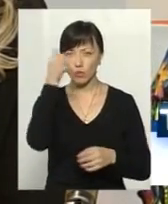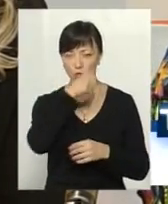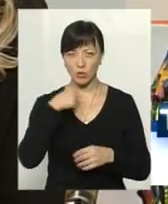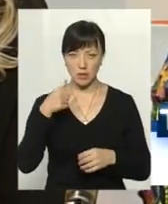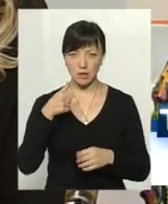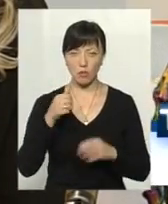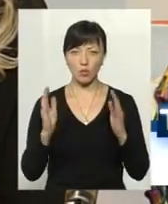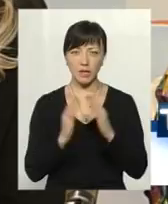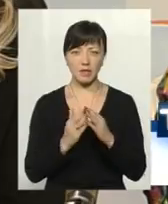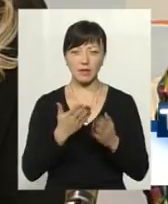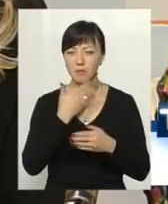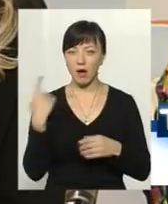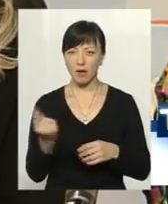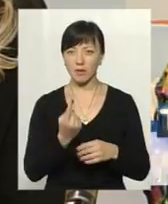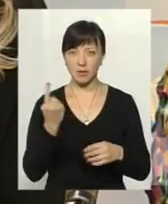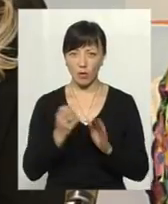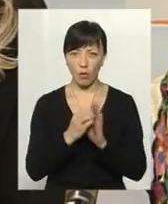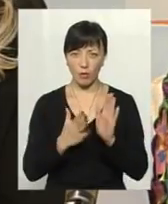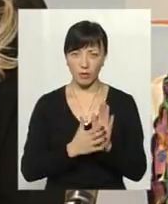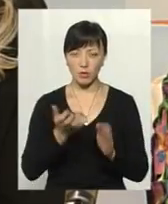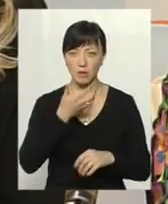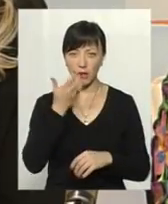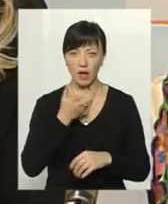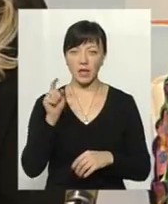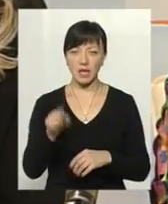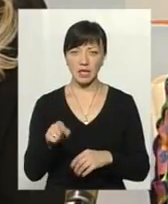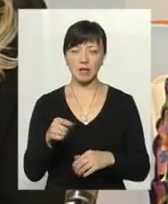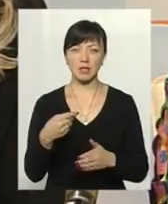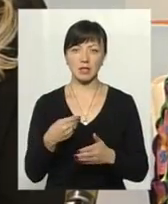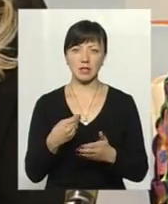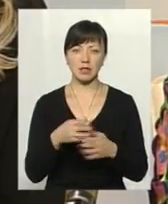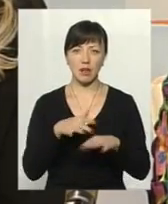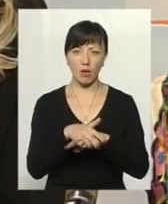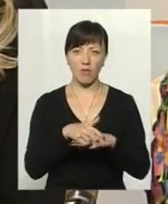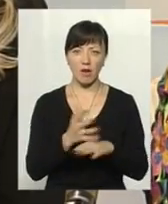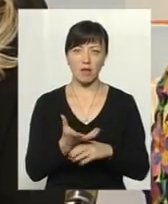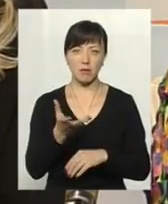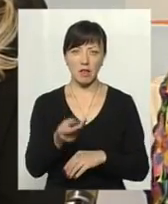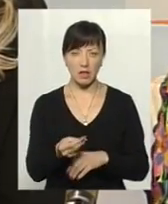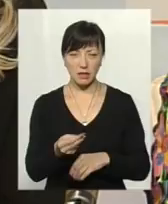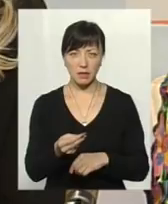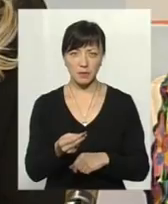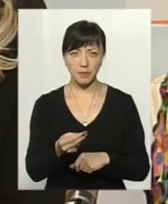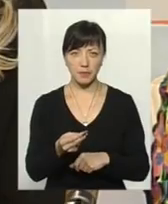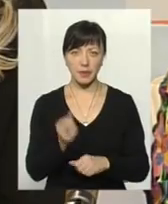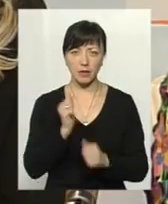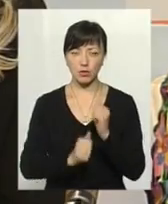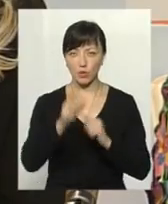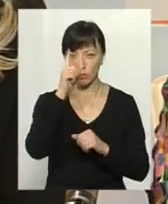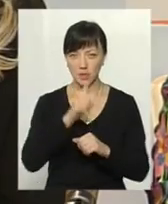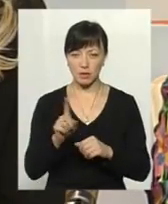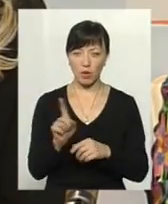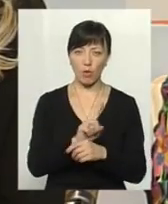року, будинки, які необладнані засобами обліку тепла, їх нарахування плати щомісячно